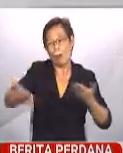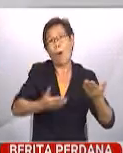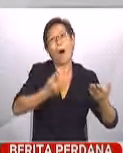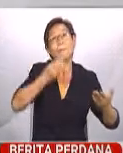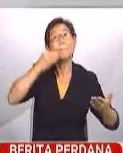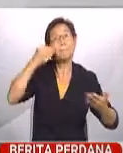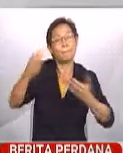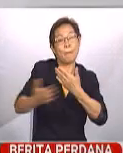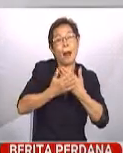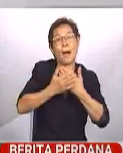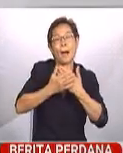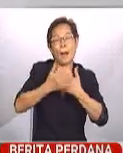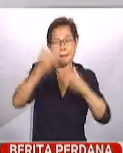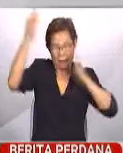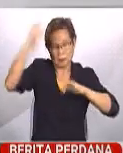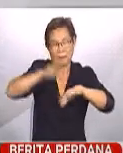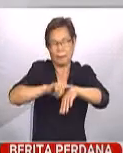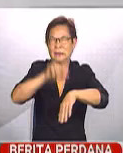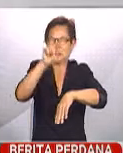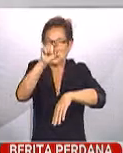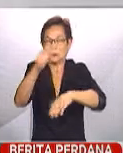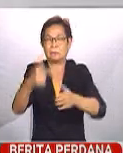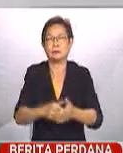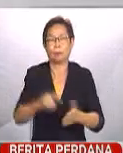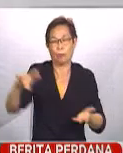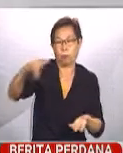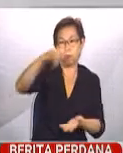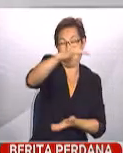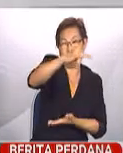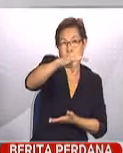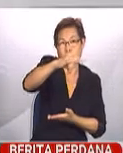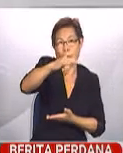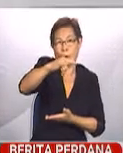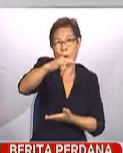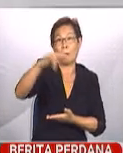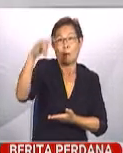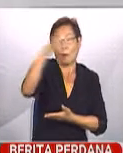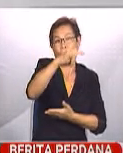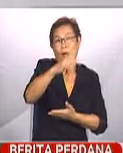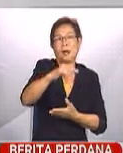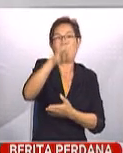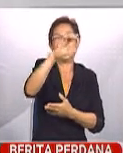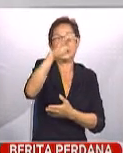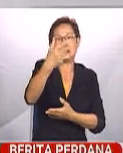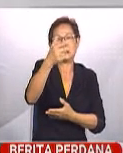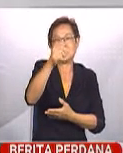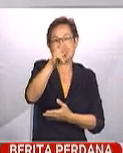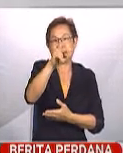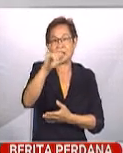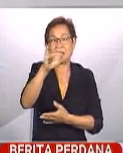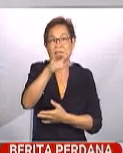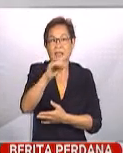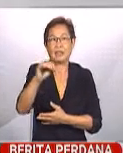pulang ke tanah air dalam masa terdekat. Pesawat yang terlibat dengan operasi akan melalui Chennai dan Trichy.